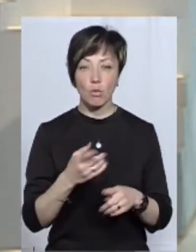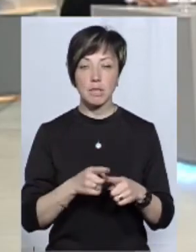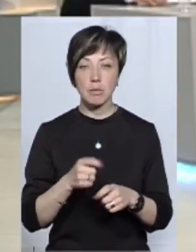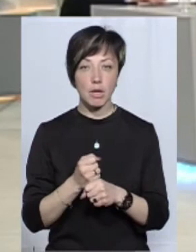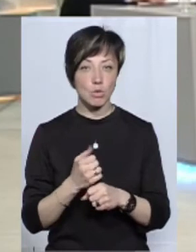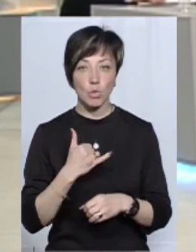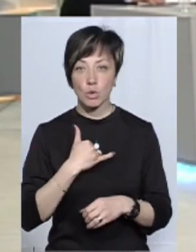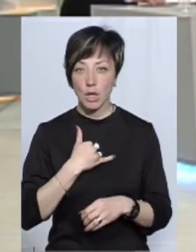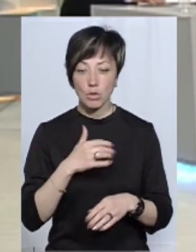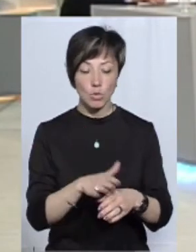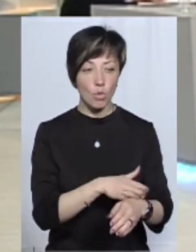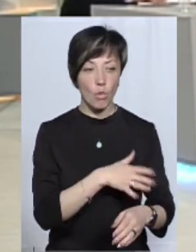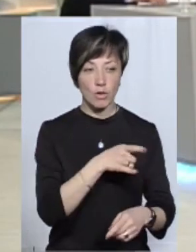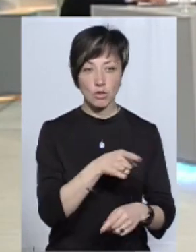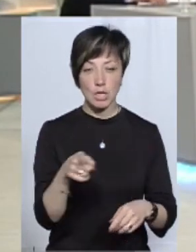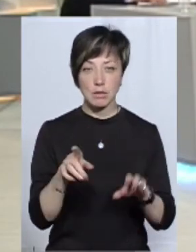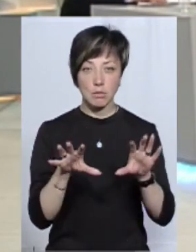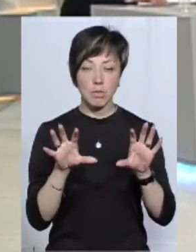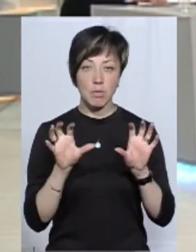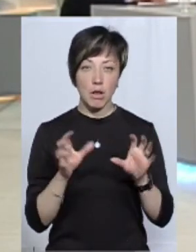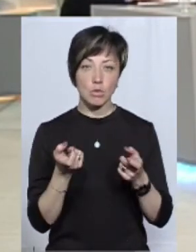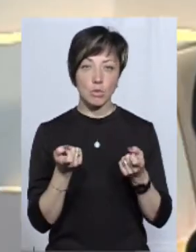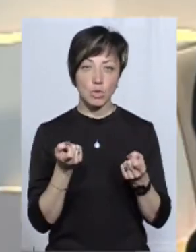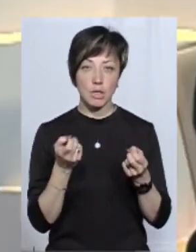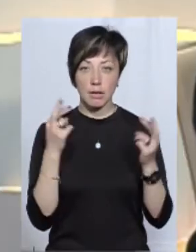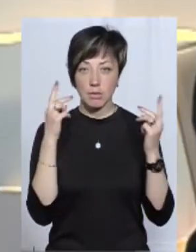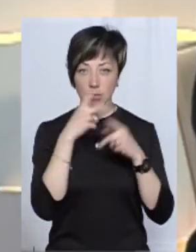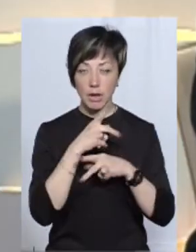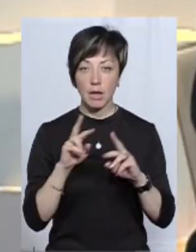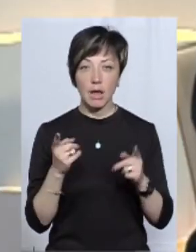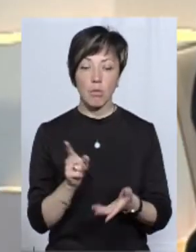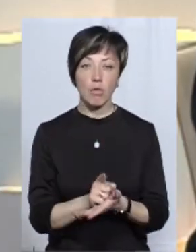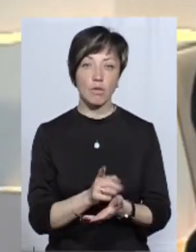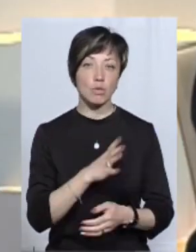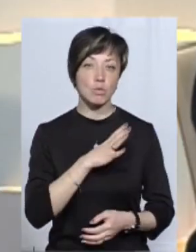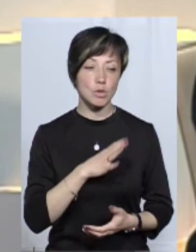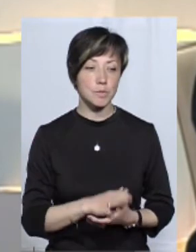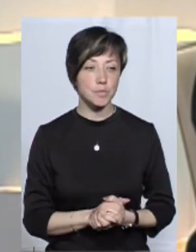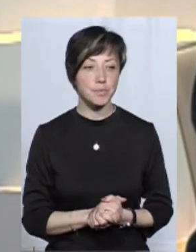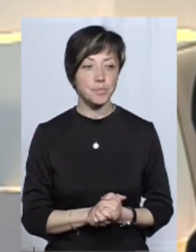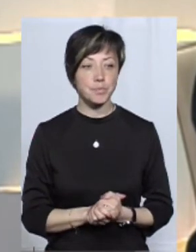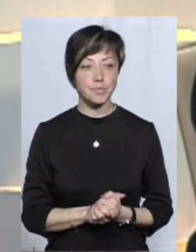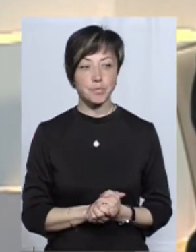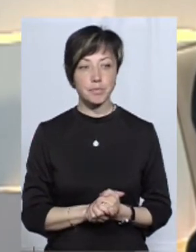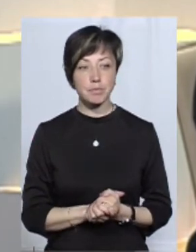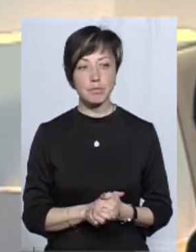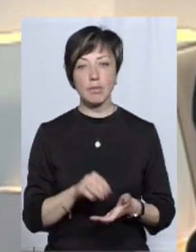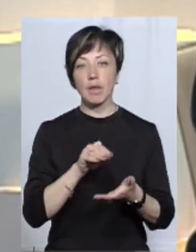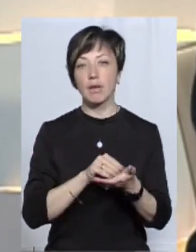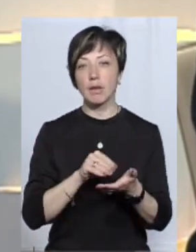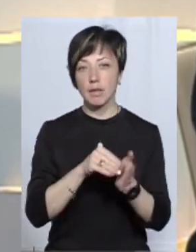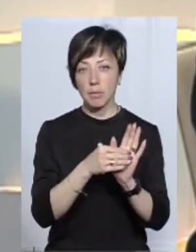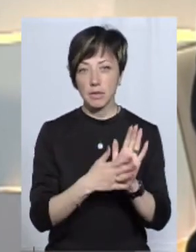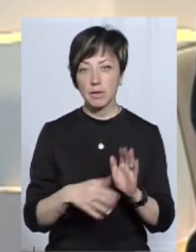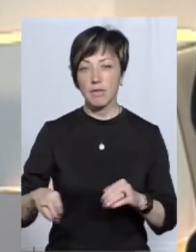працює, нас довгий час це сприймалося трошки не так, як це виписано в європейських та в світових.